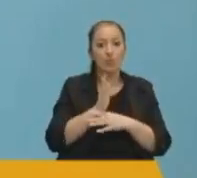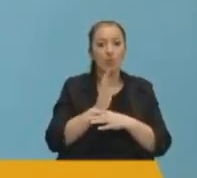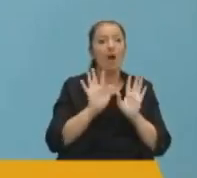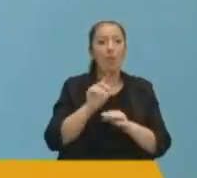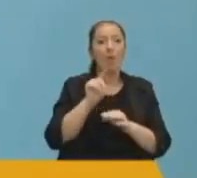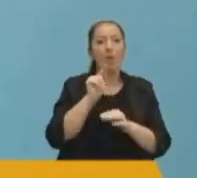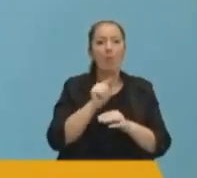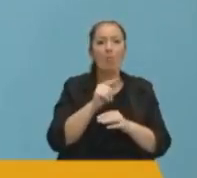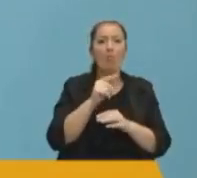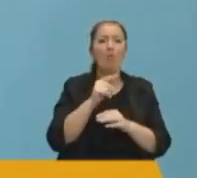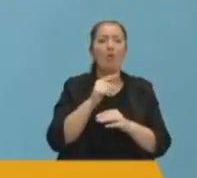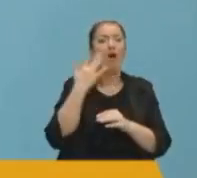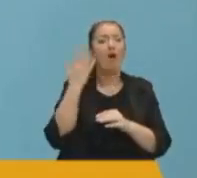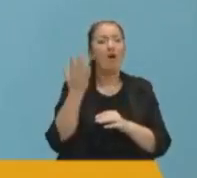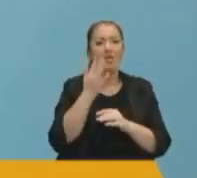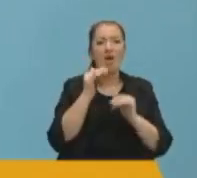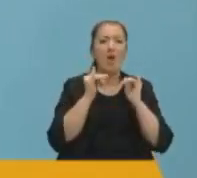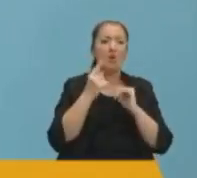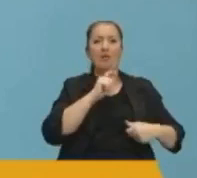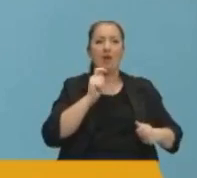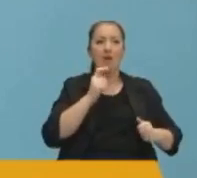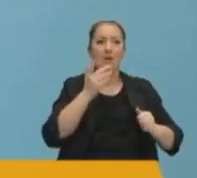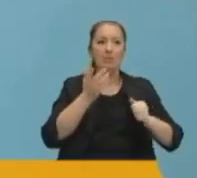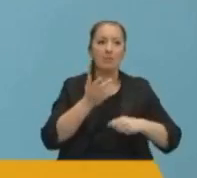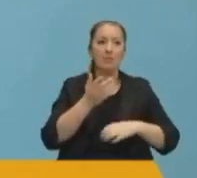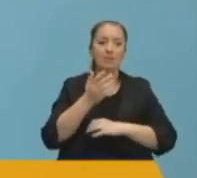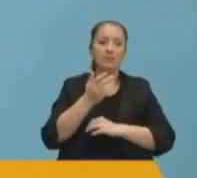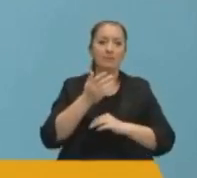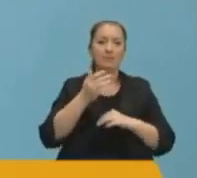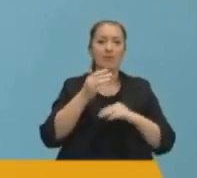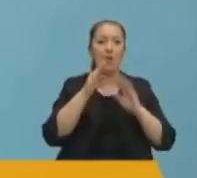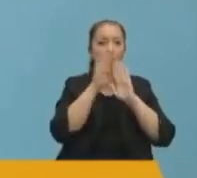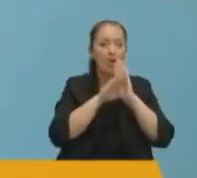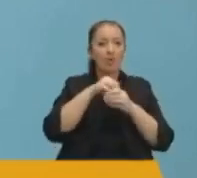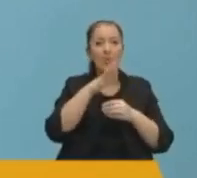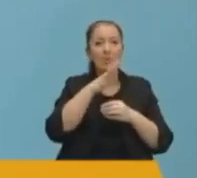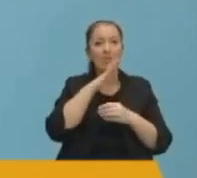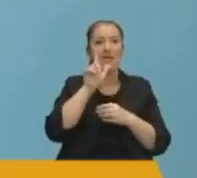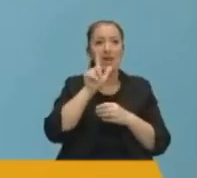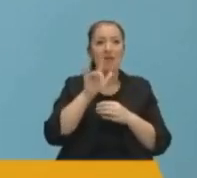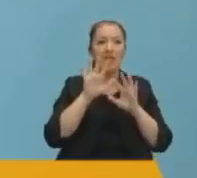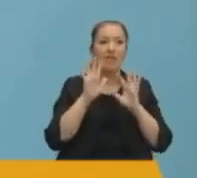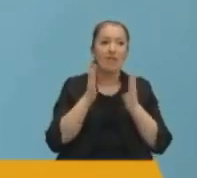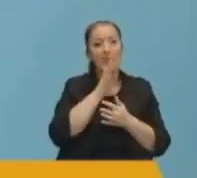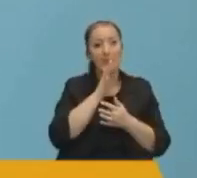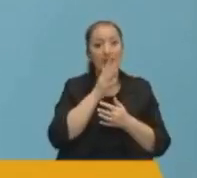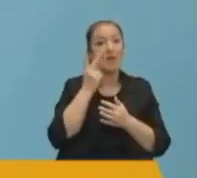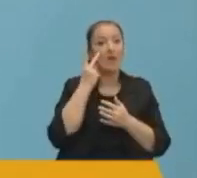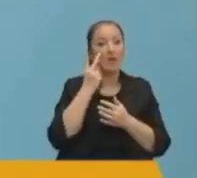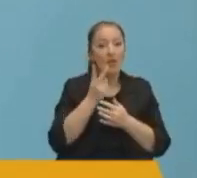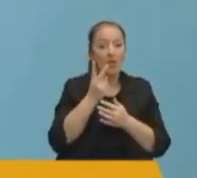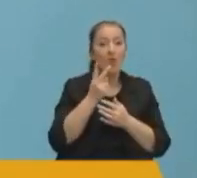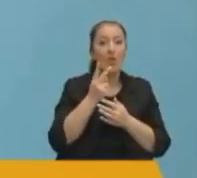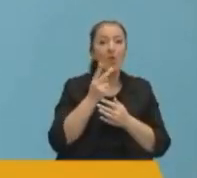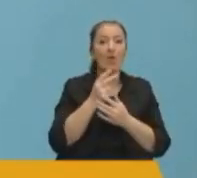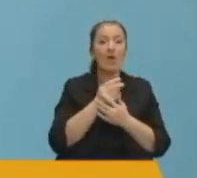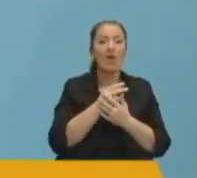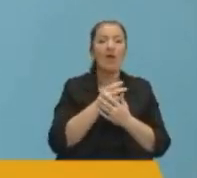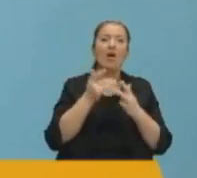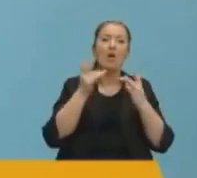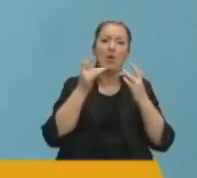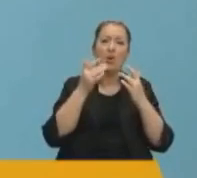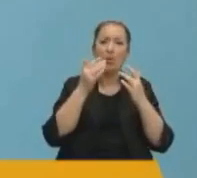fakat bu durum daha vahim bir hatayı göz önlerine seriyor. Programın içeriğini bilmesi gerekenleri ya da bilmelerine rağmen uygun bulan kültür